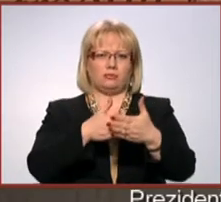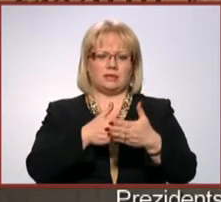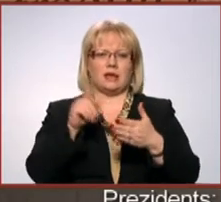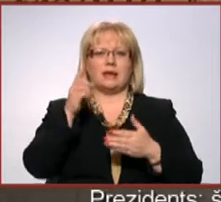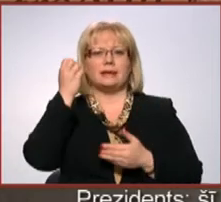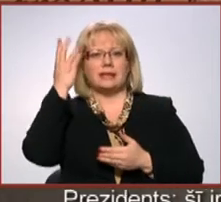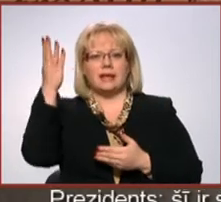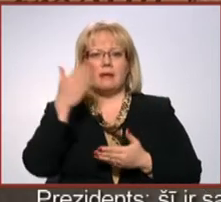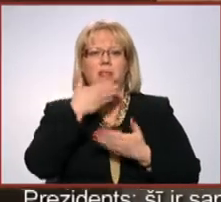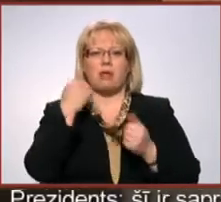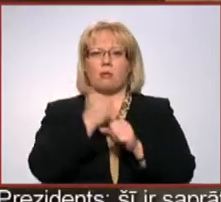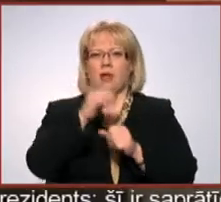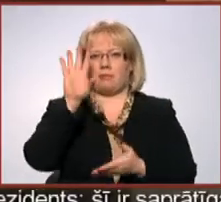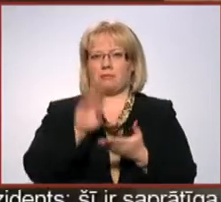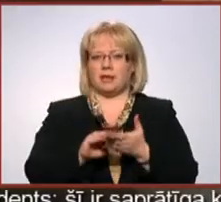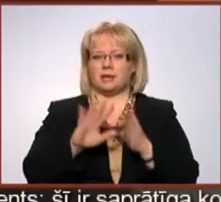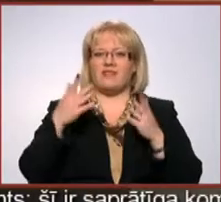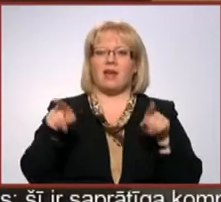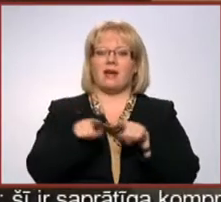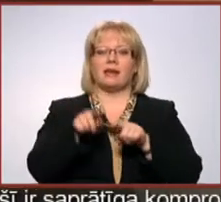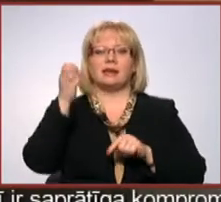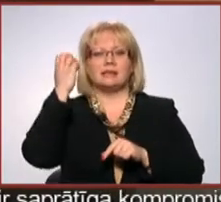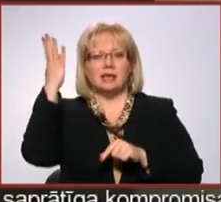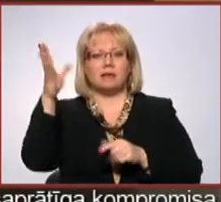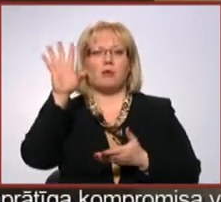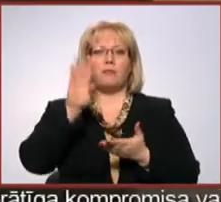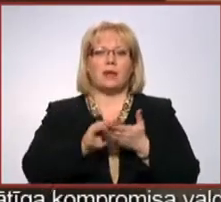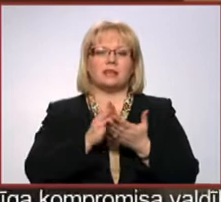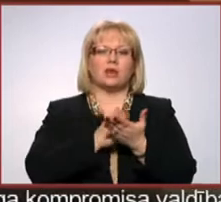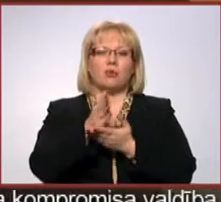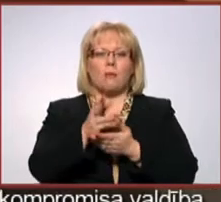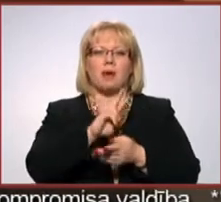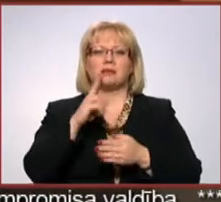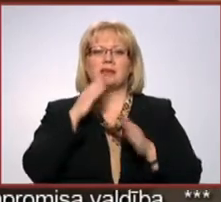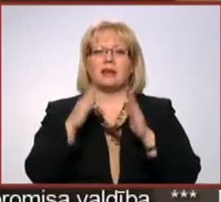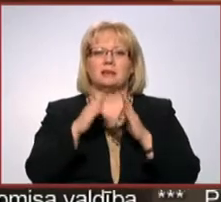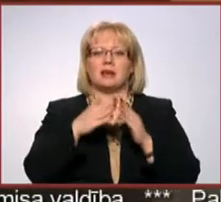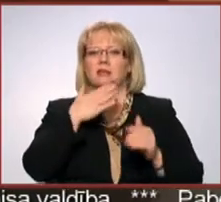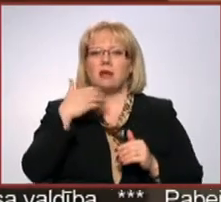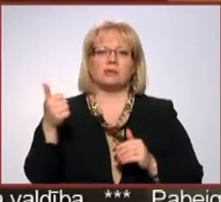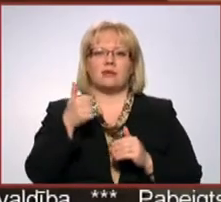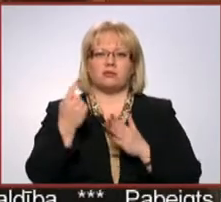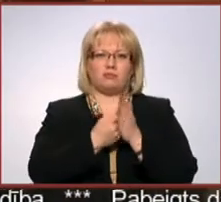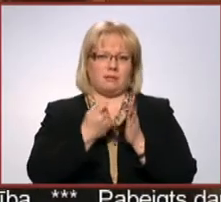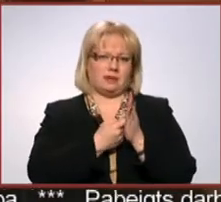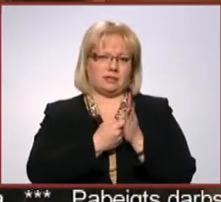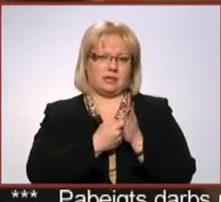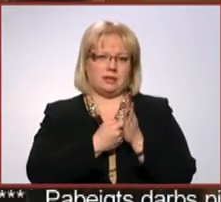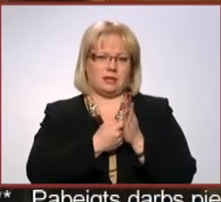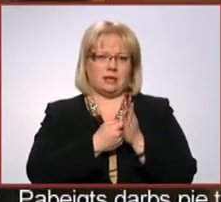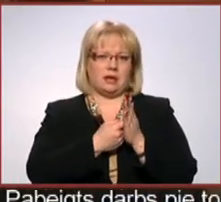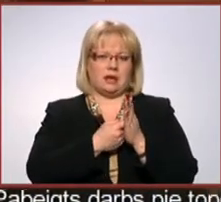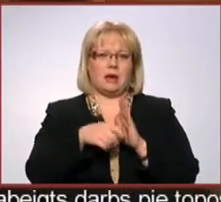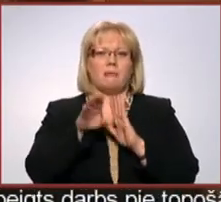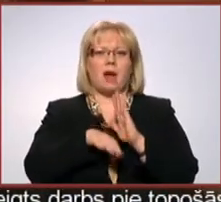Ir izglītība, bet nav darba pieredzes. Vai arī ir izglītība un pieredze jomā, kas reizaknē nav seviški pieprasīta. Parastu